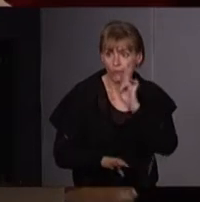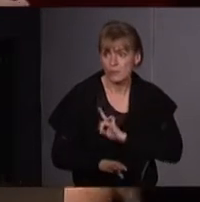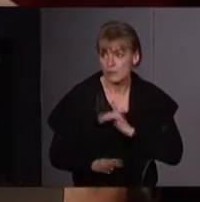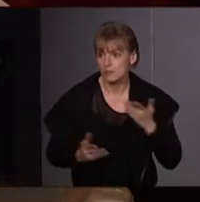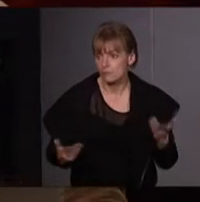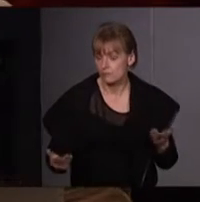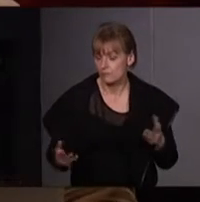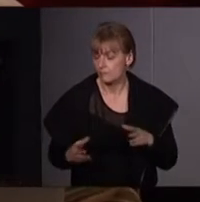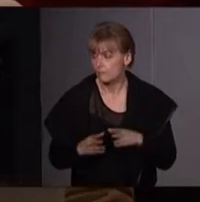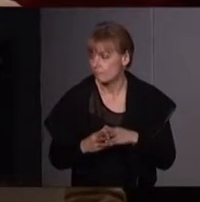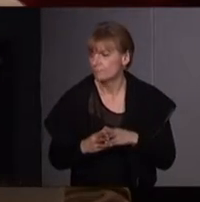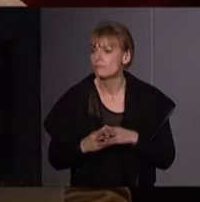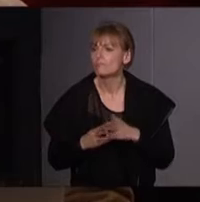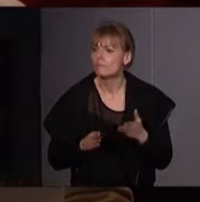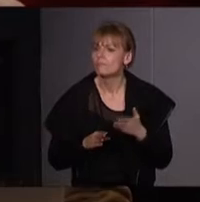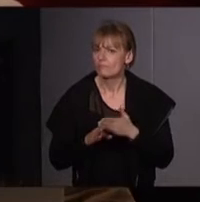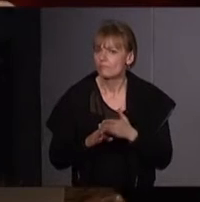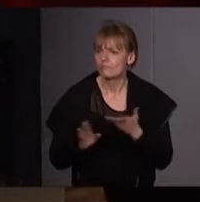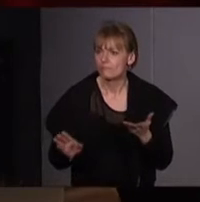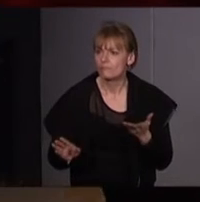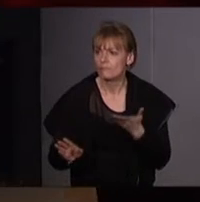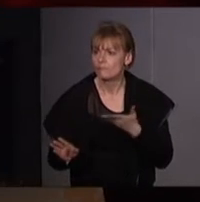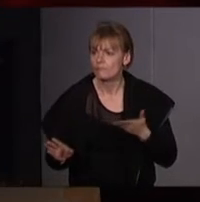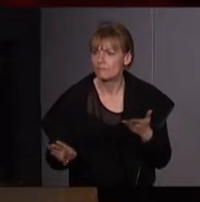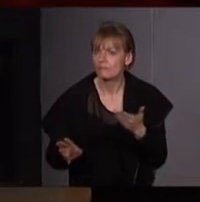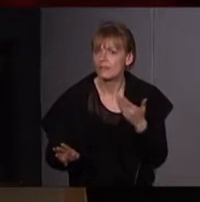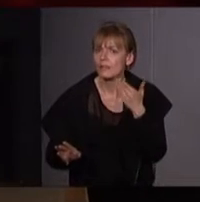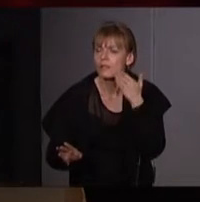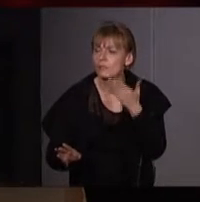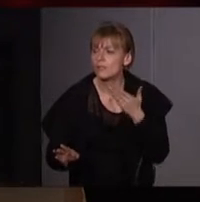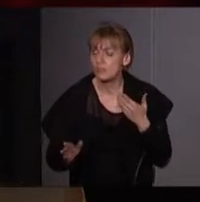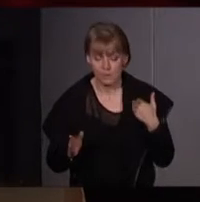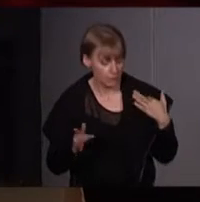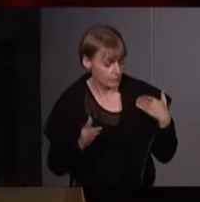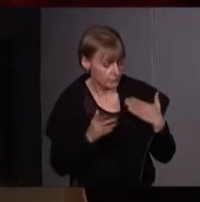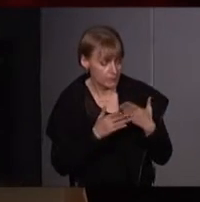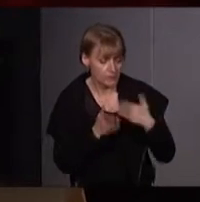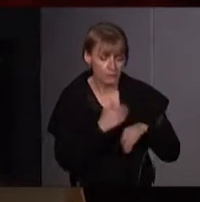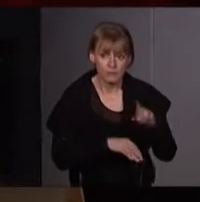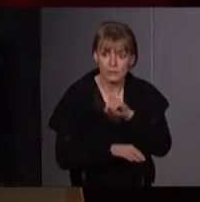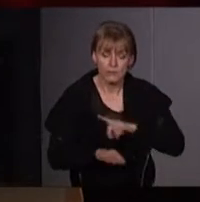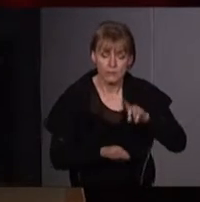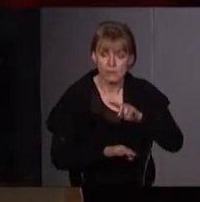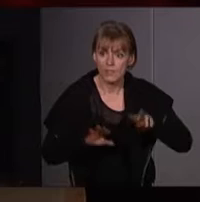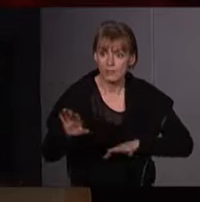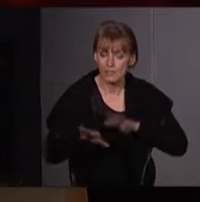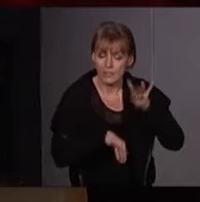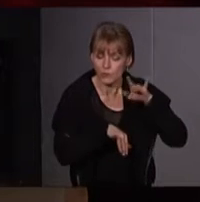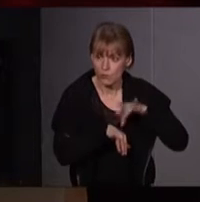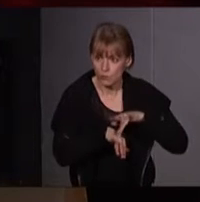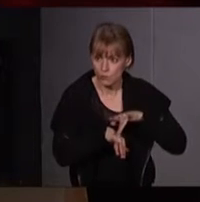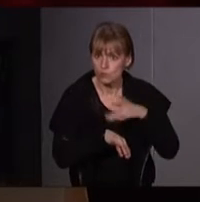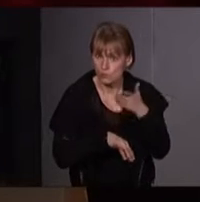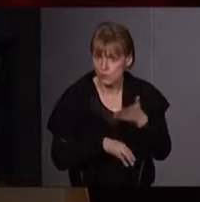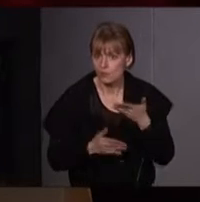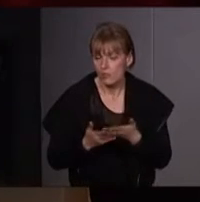Je voulais juste vous rappeler, pour ceux qui ont suivi notre cycle dans le Val-de-Marne, mais ça peut